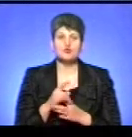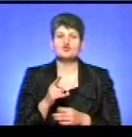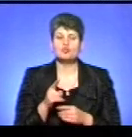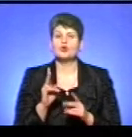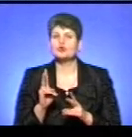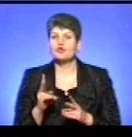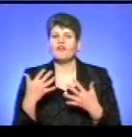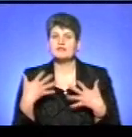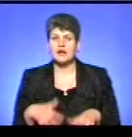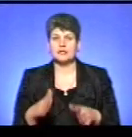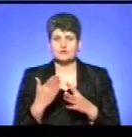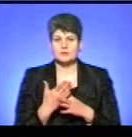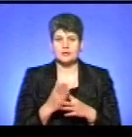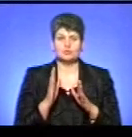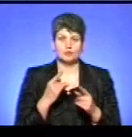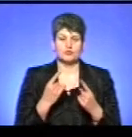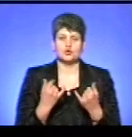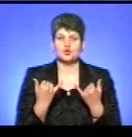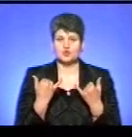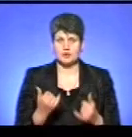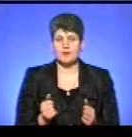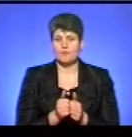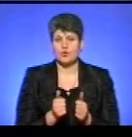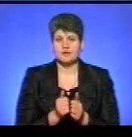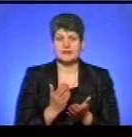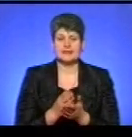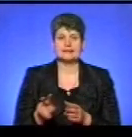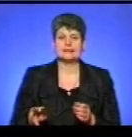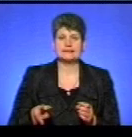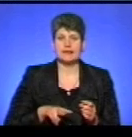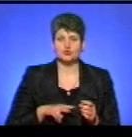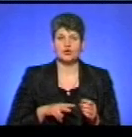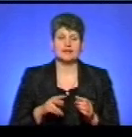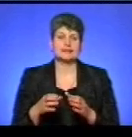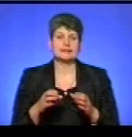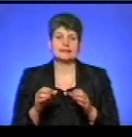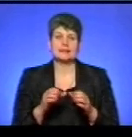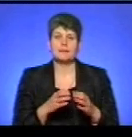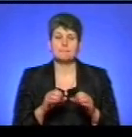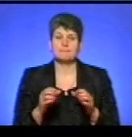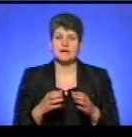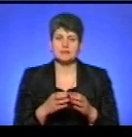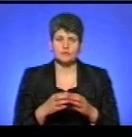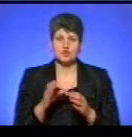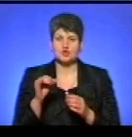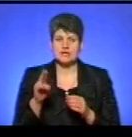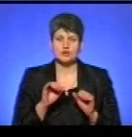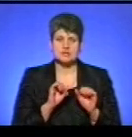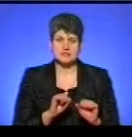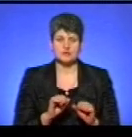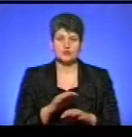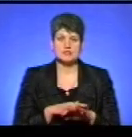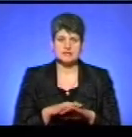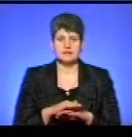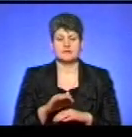втратив субсидії, про це будемо говорити сьогодні. Поряд зі мною директор Департаменту соціального захисту населення облдержадміністрації Вадим